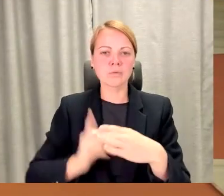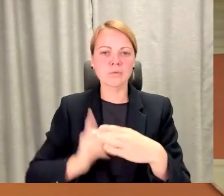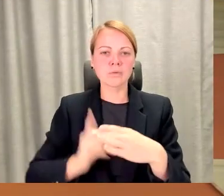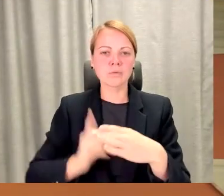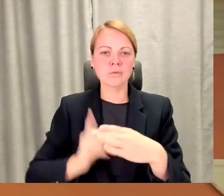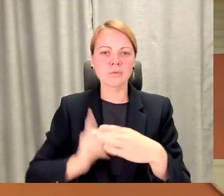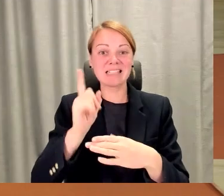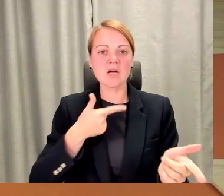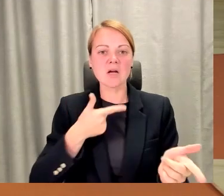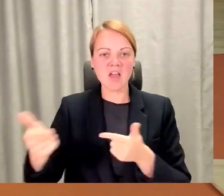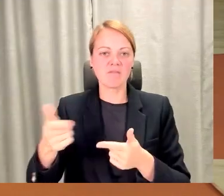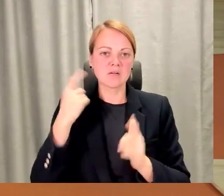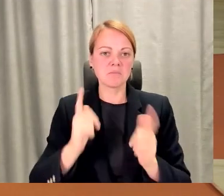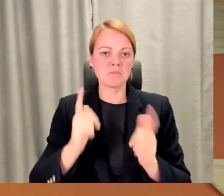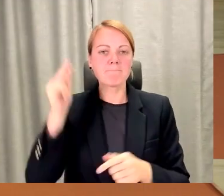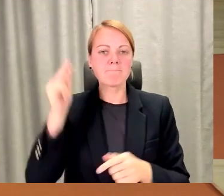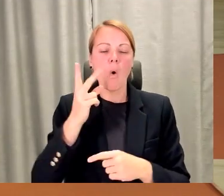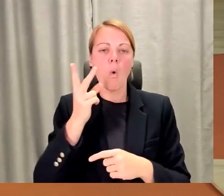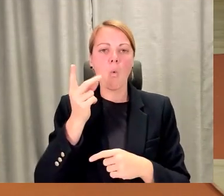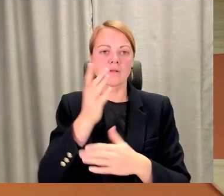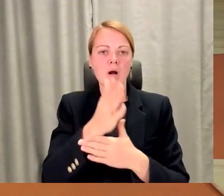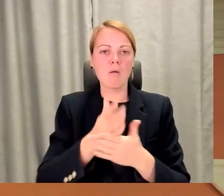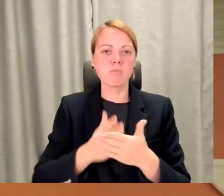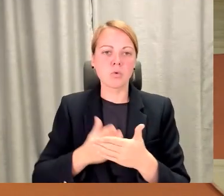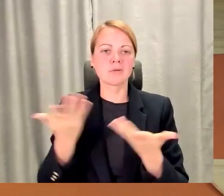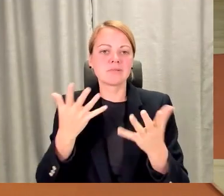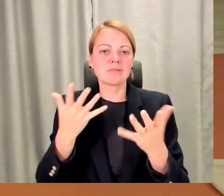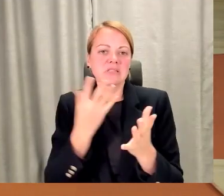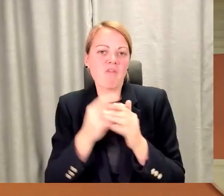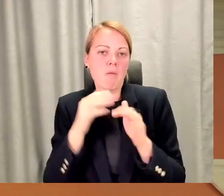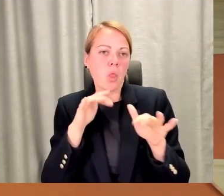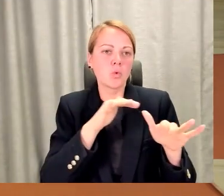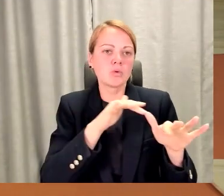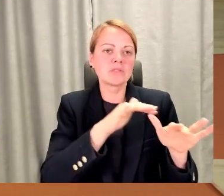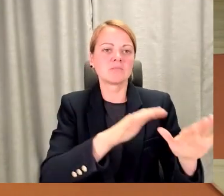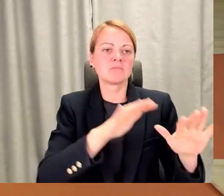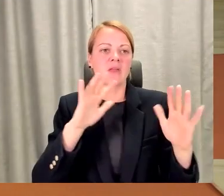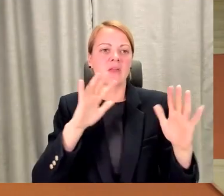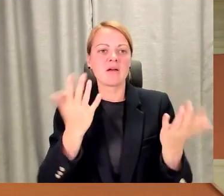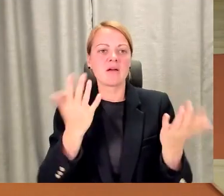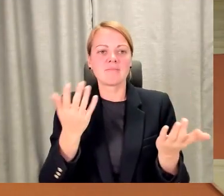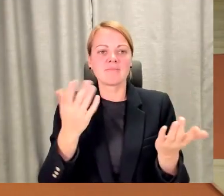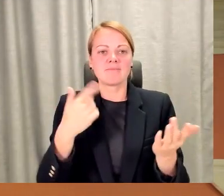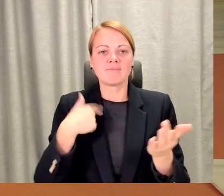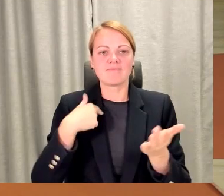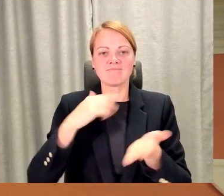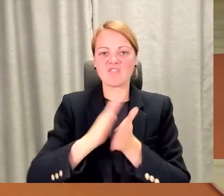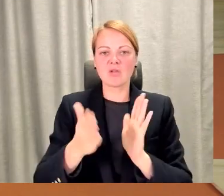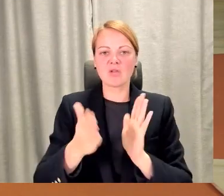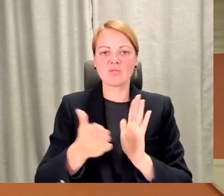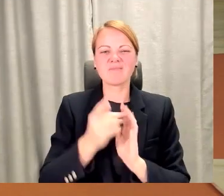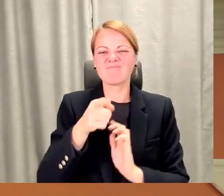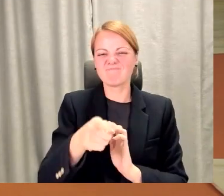kur savā plūsmā, lai gan mēs vienojāmies par to, ka tas ir emocionāls jautājums, lai sevi piepildītu